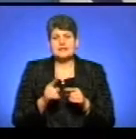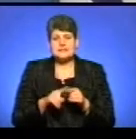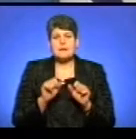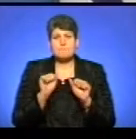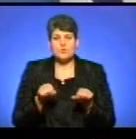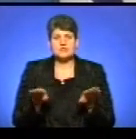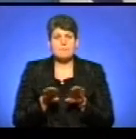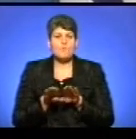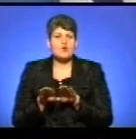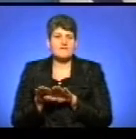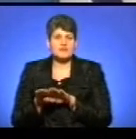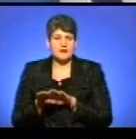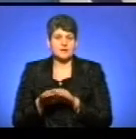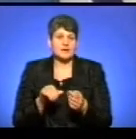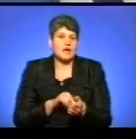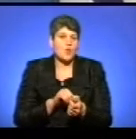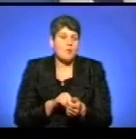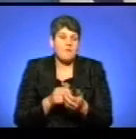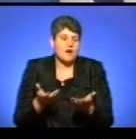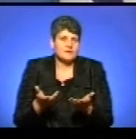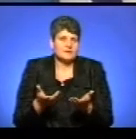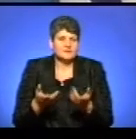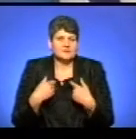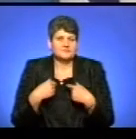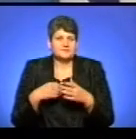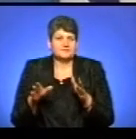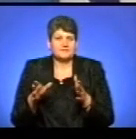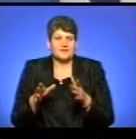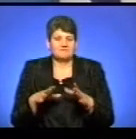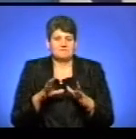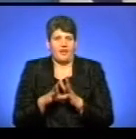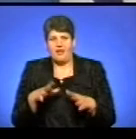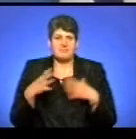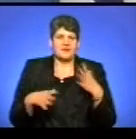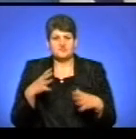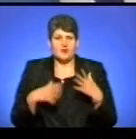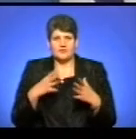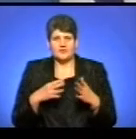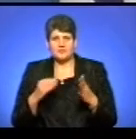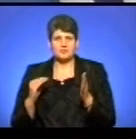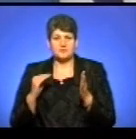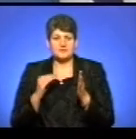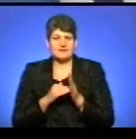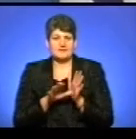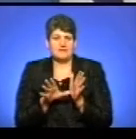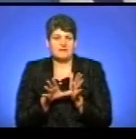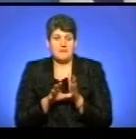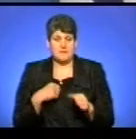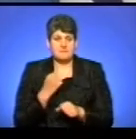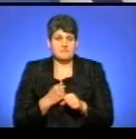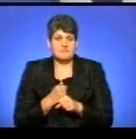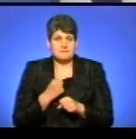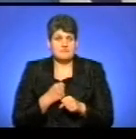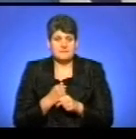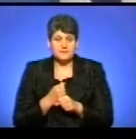порівняти, я не знаю, до наркоманії, чи до енержавщики, розумієте, що нам вставляють п'яту батарейку, і ми це працюємо, розумієте? Це